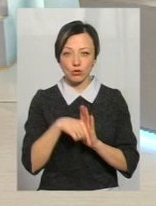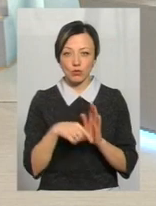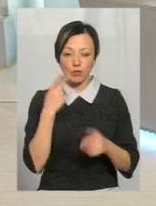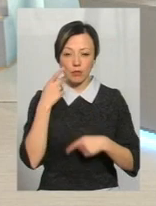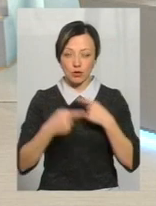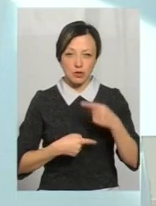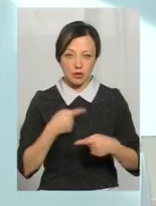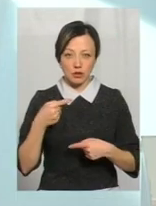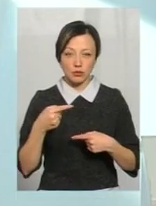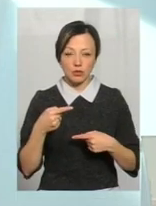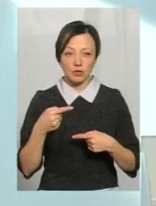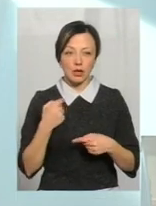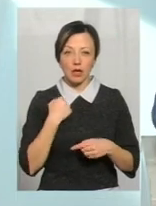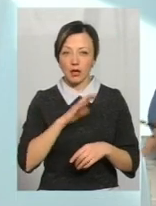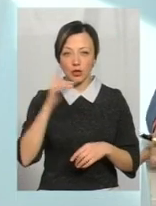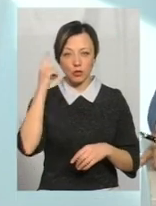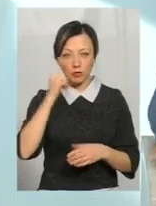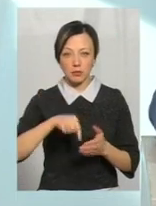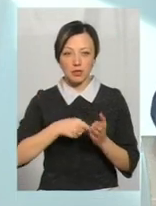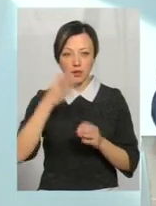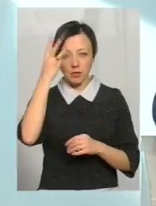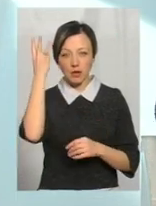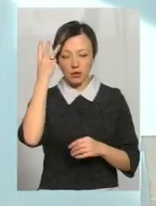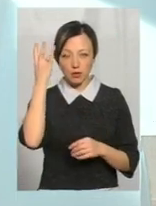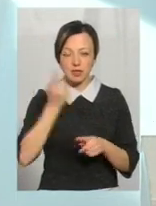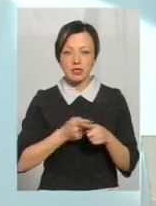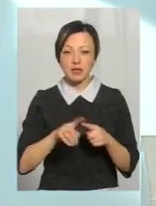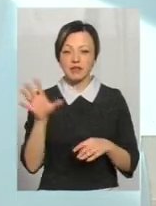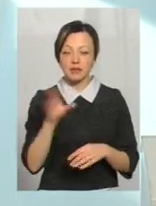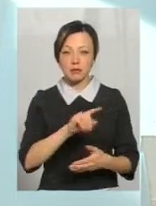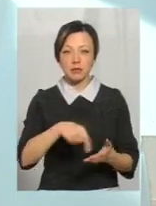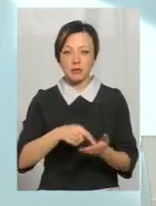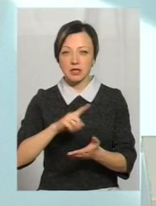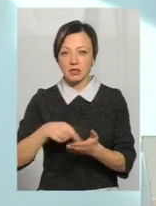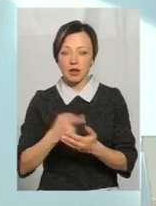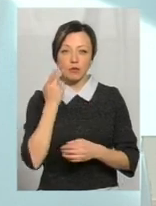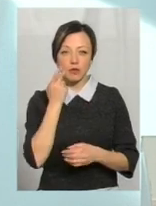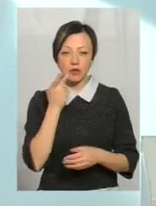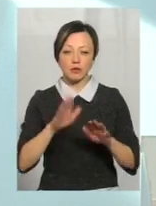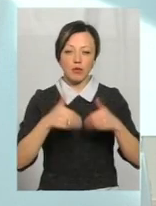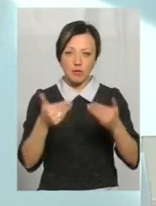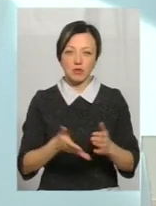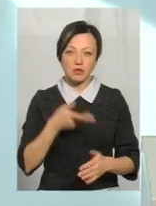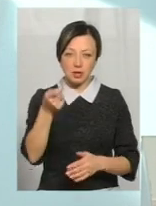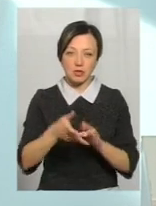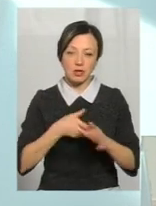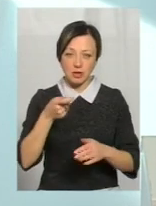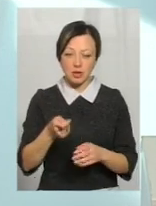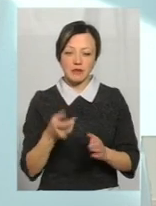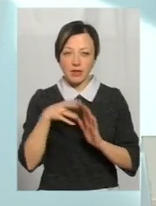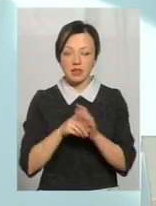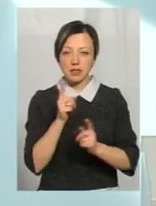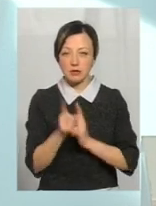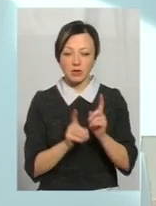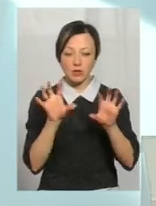постійно, я не думаю, що тільки з міста Хмельницького, це всі міста постійно надають свої пропозиції до внесення змін до